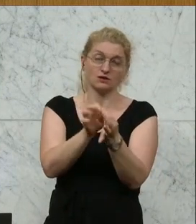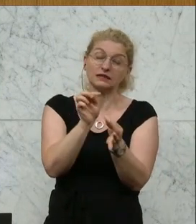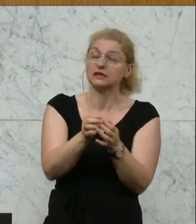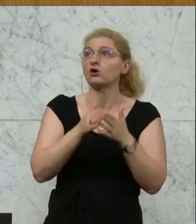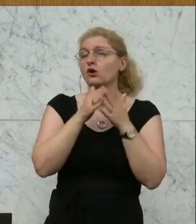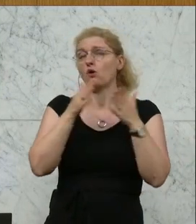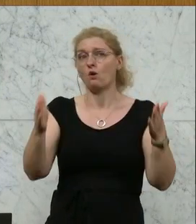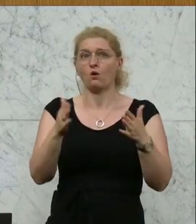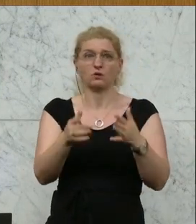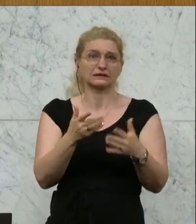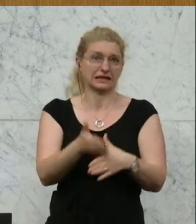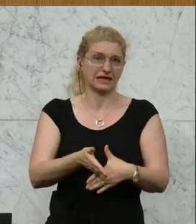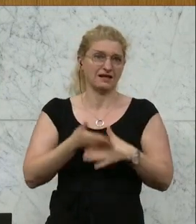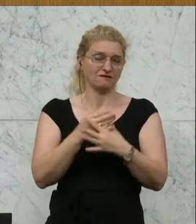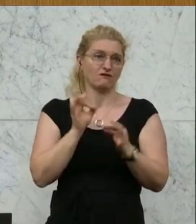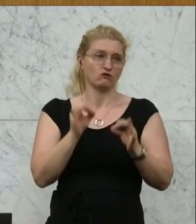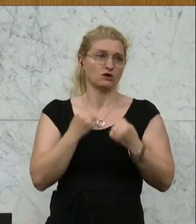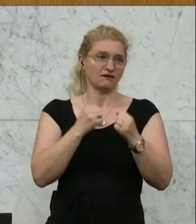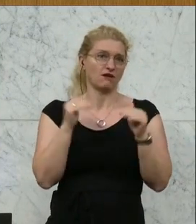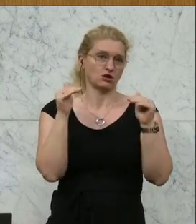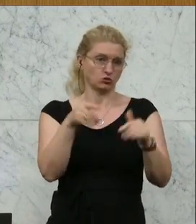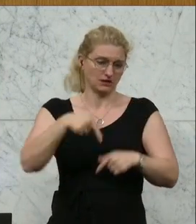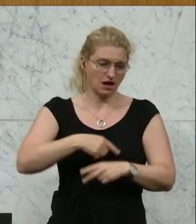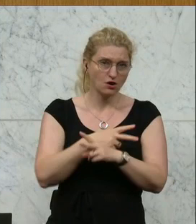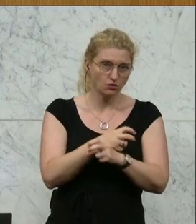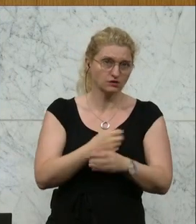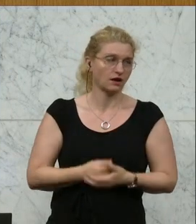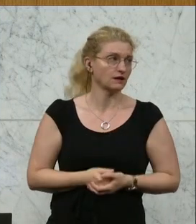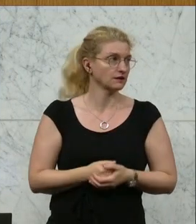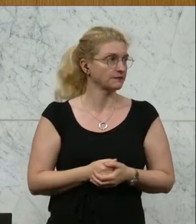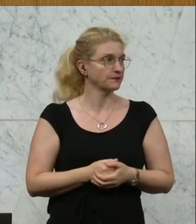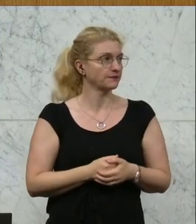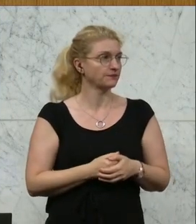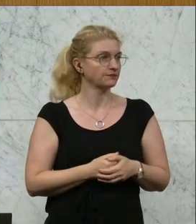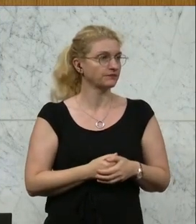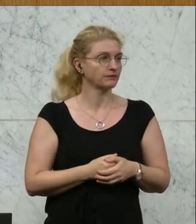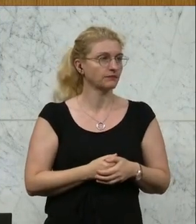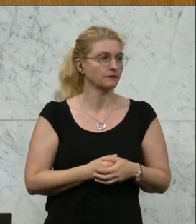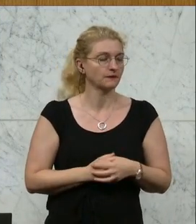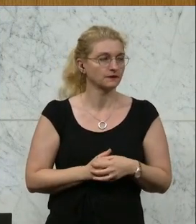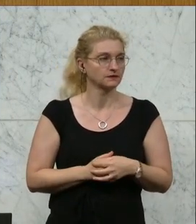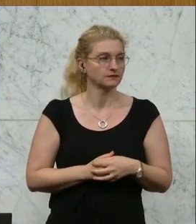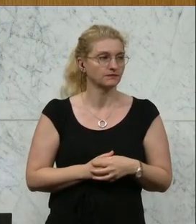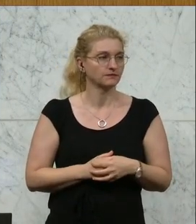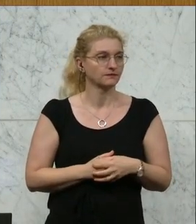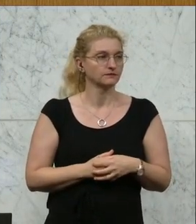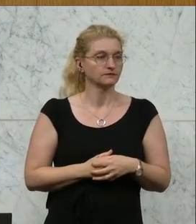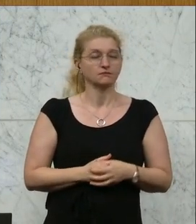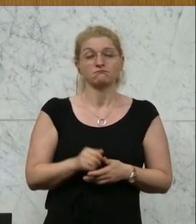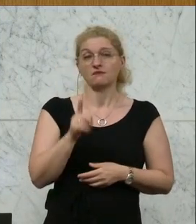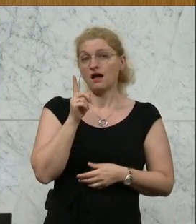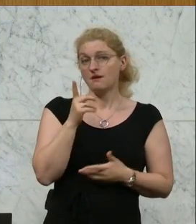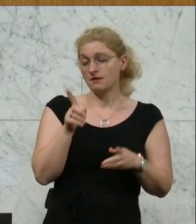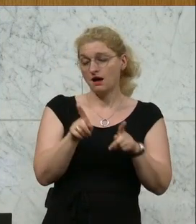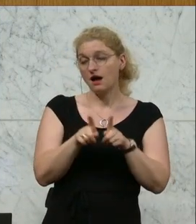Beitrag zum Gewaltschutz in Österreich auch hier wirklich erfüllen. Es ist aber an dieser